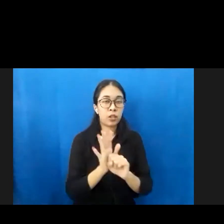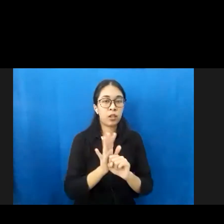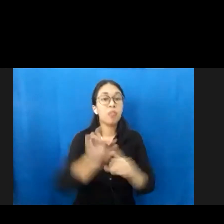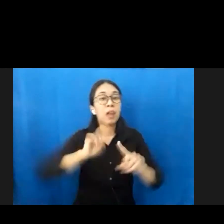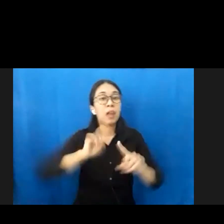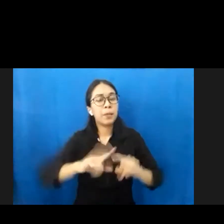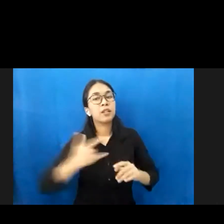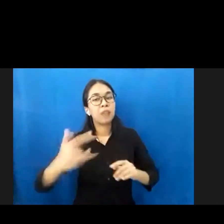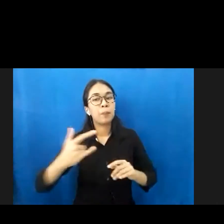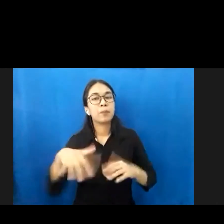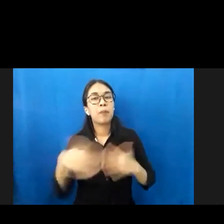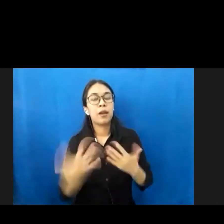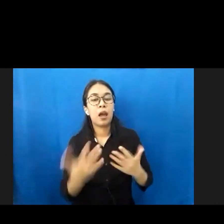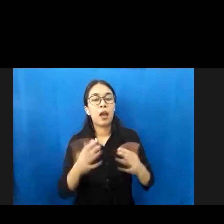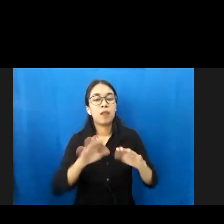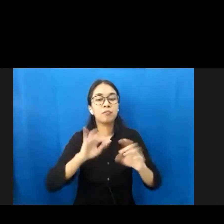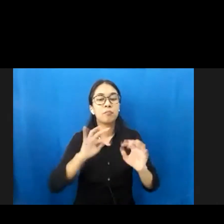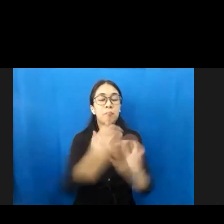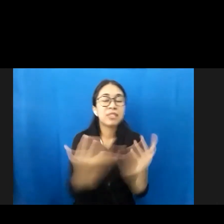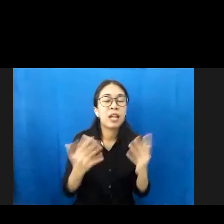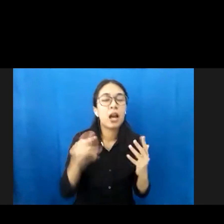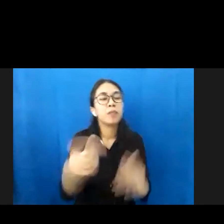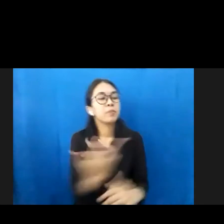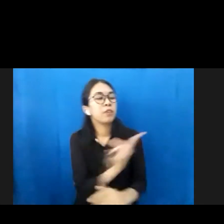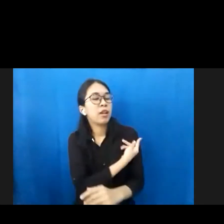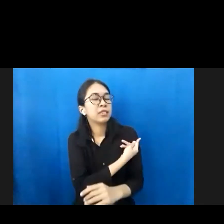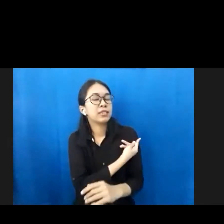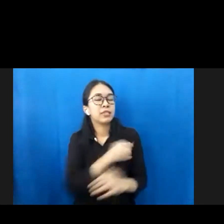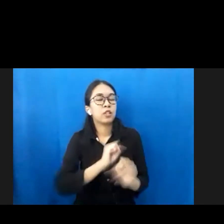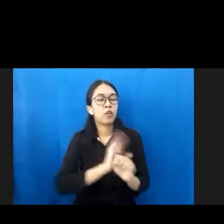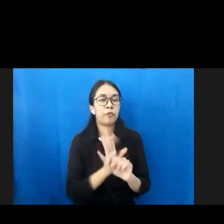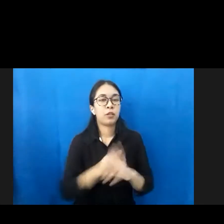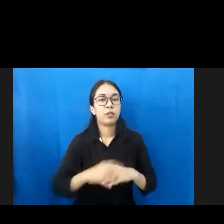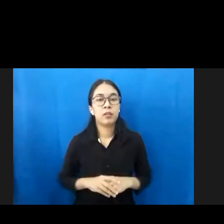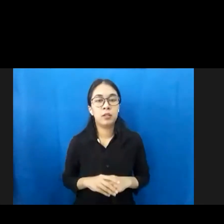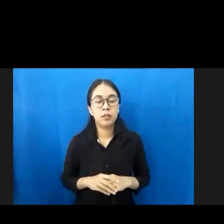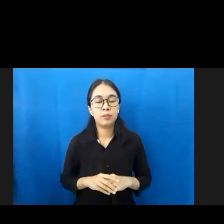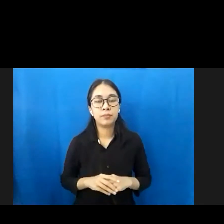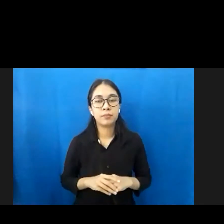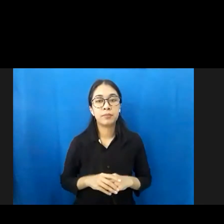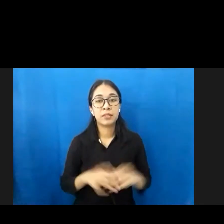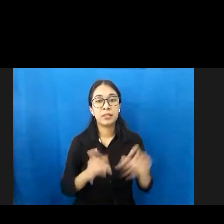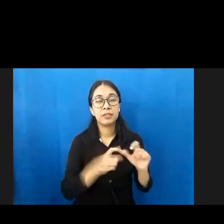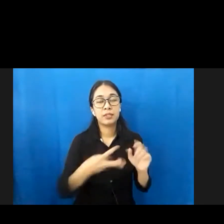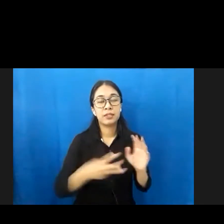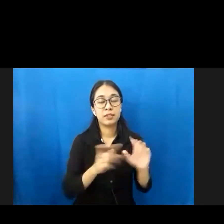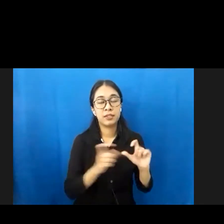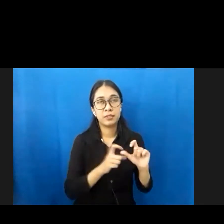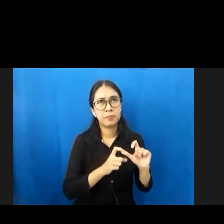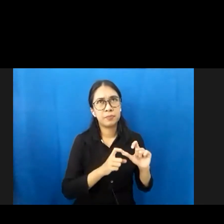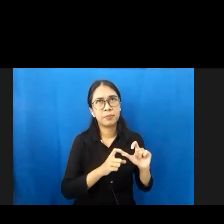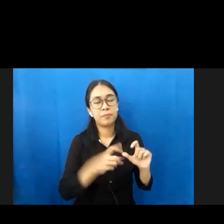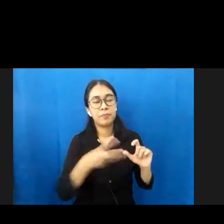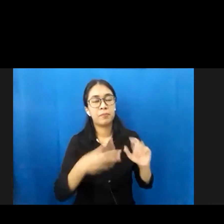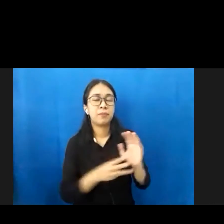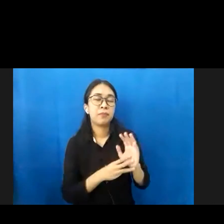resistensi penduduk melalui vaksinasi COVID-19. Dalam semester kedua tahun 2021 ini, Kabupaten